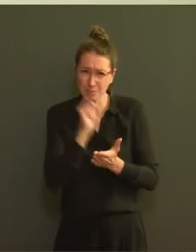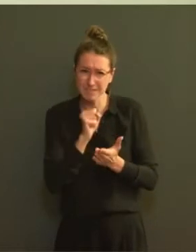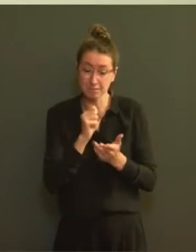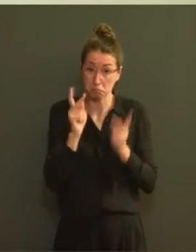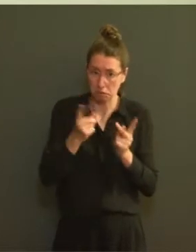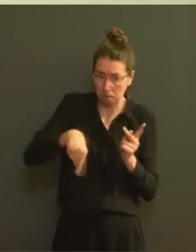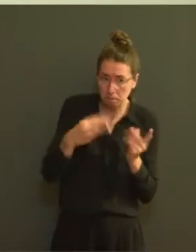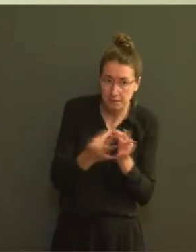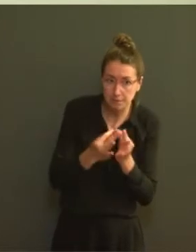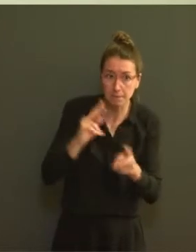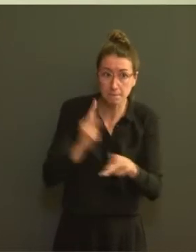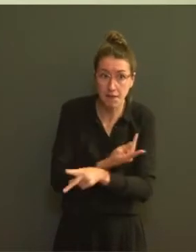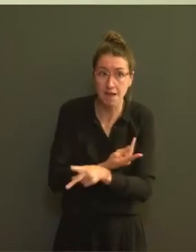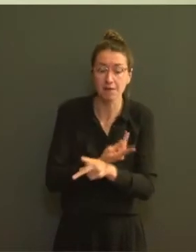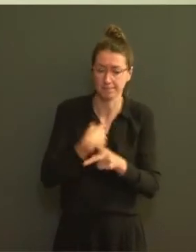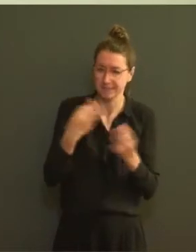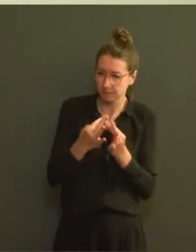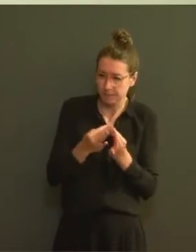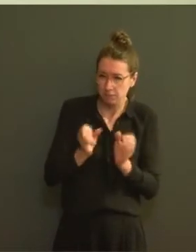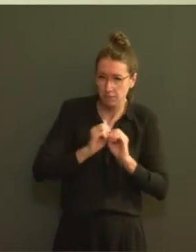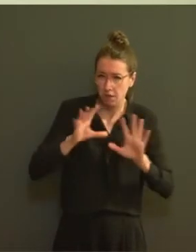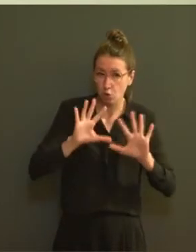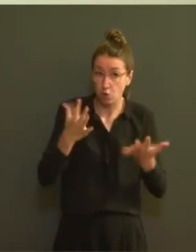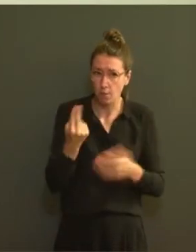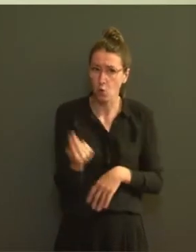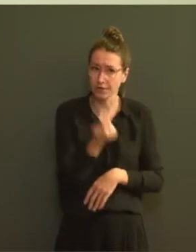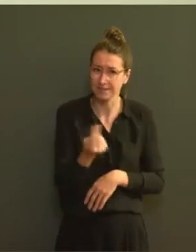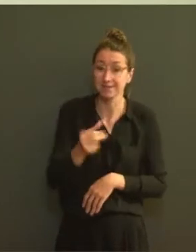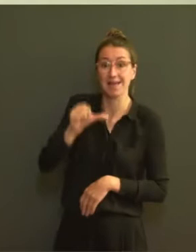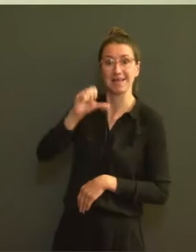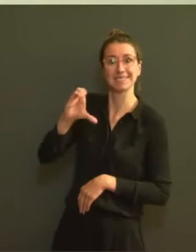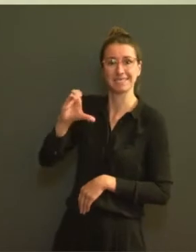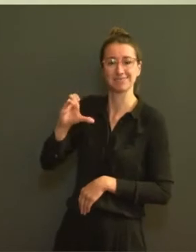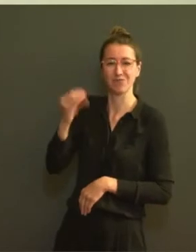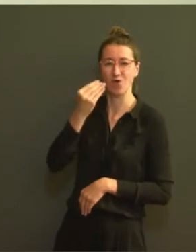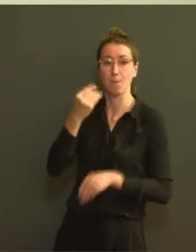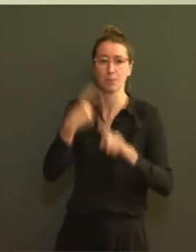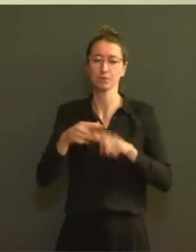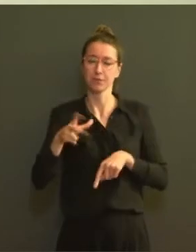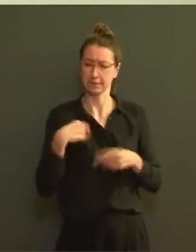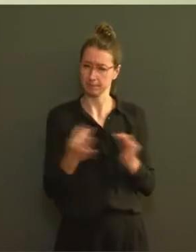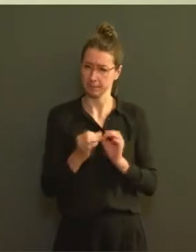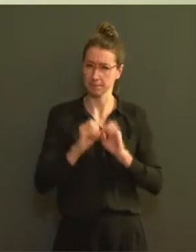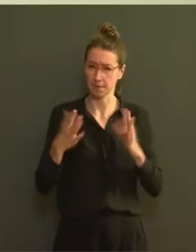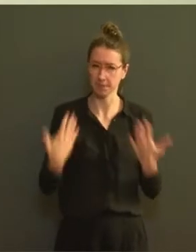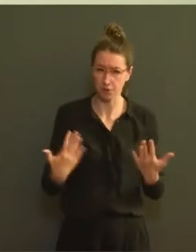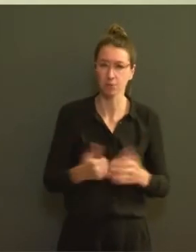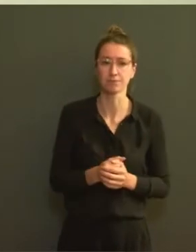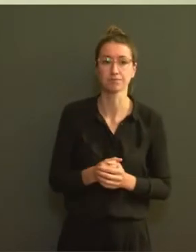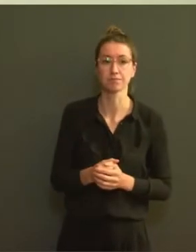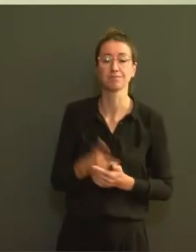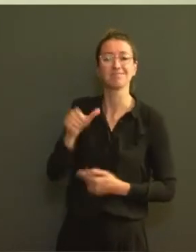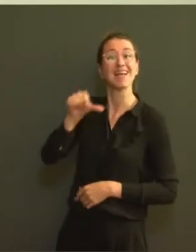climatisation et des ventilateurs. Il faut savoir que la climatisation peut s'utiliser en toute